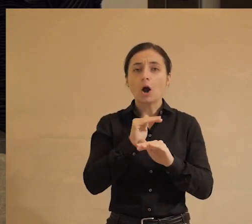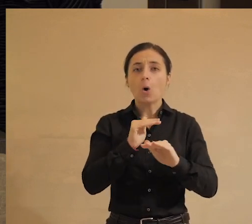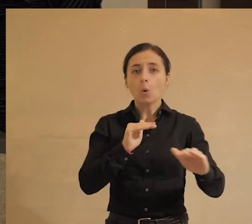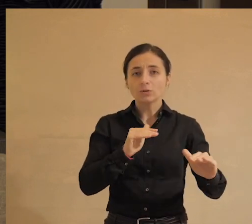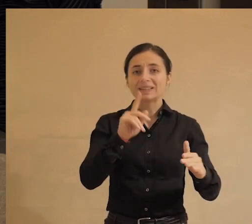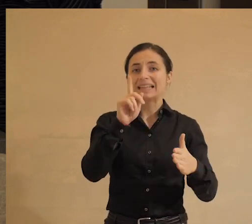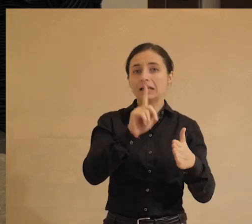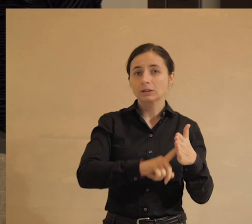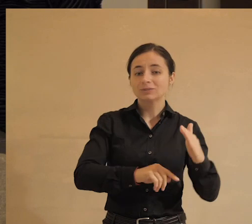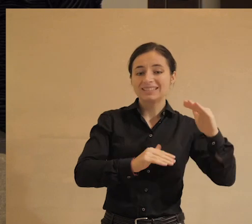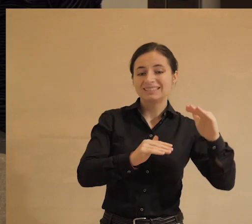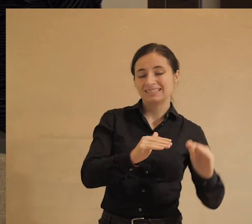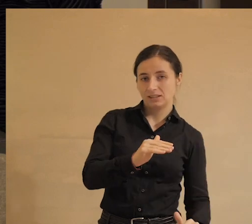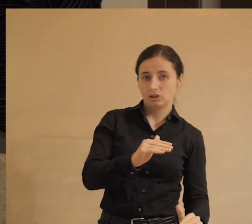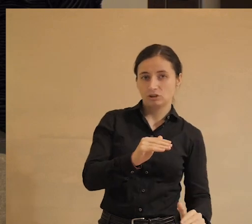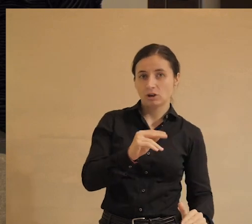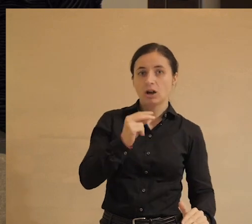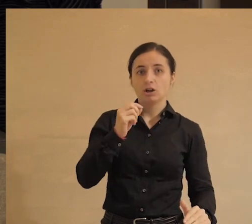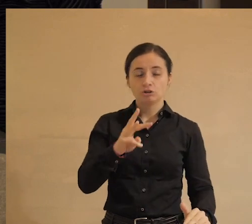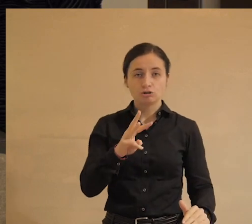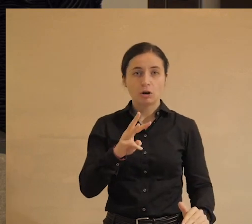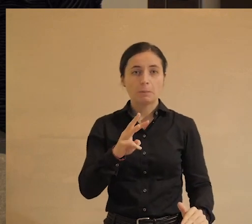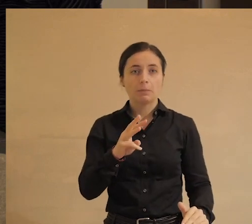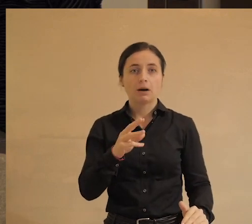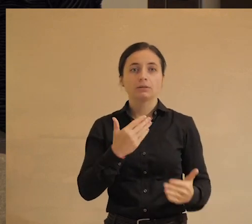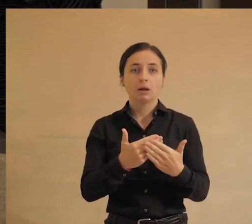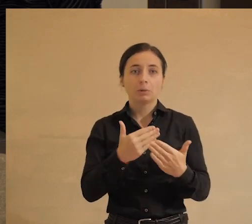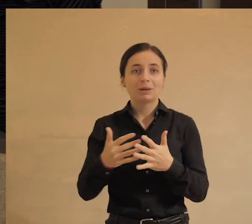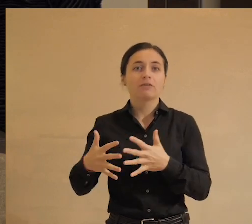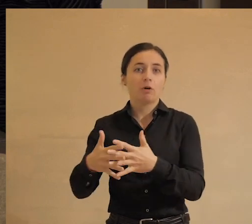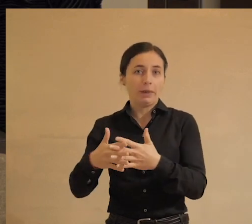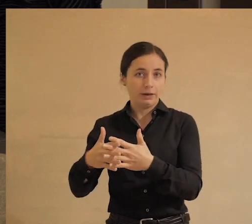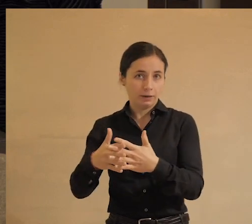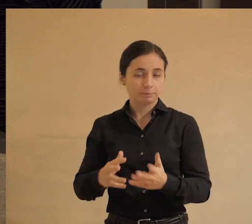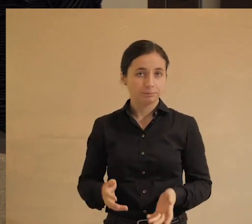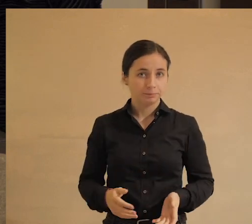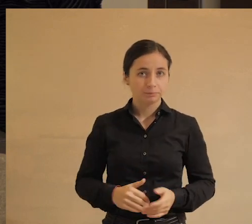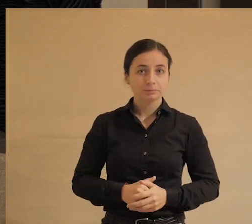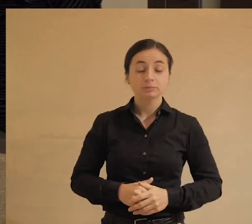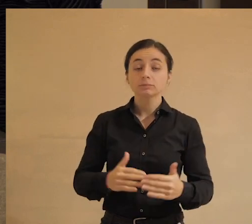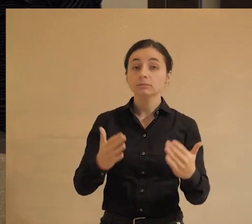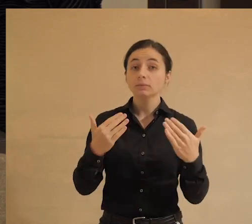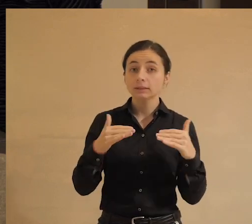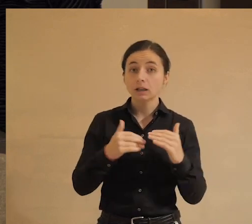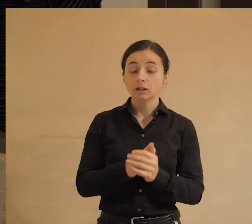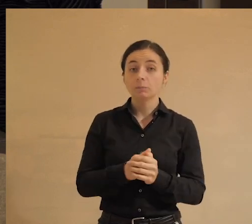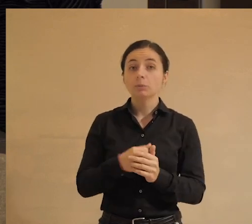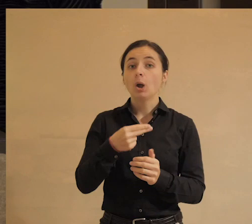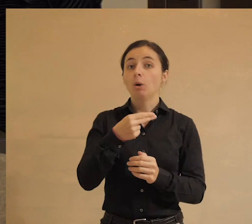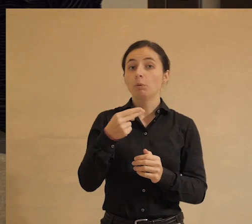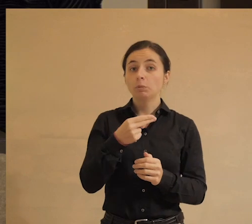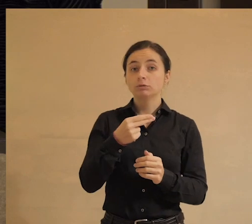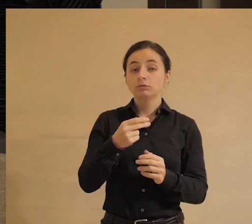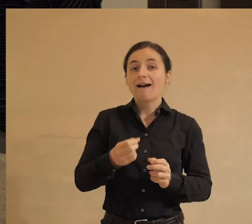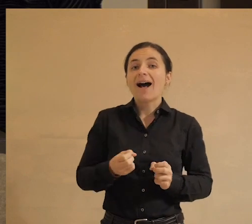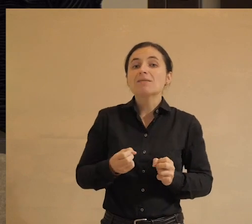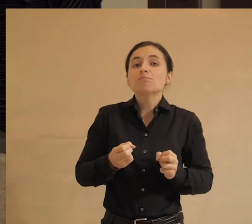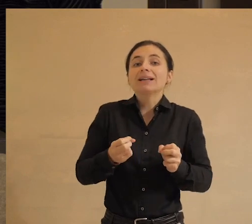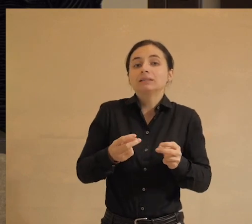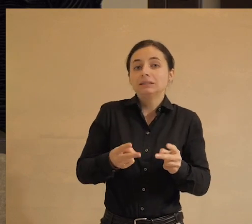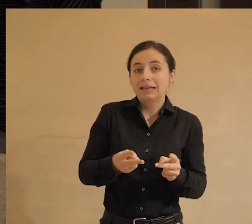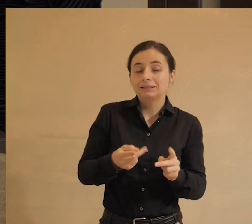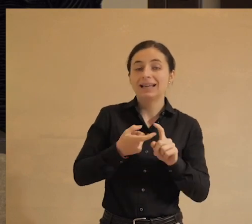религиозности у нас ниже значительно, чем, например, в Соединенных Штатах. Далее, по поводу опасений,